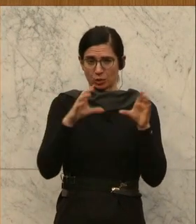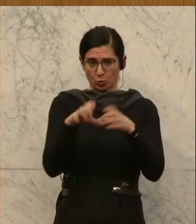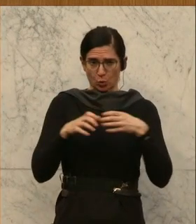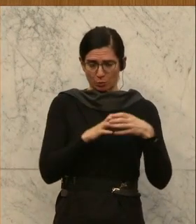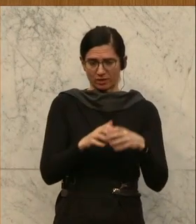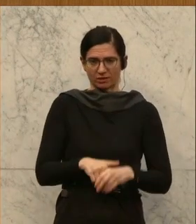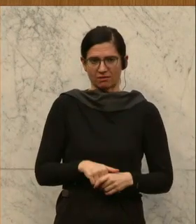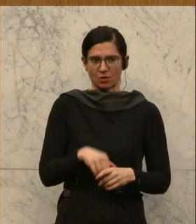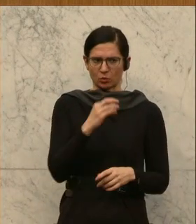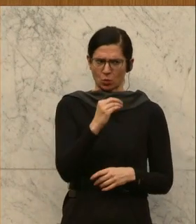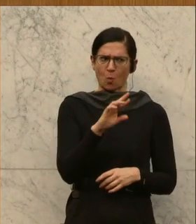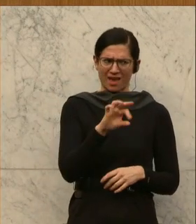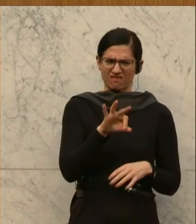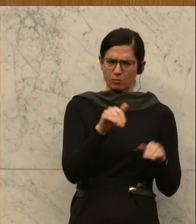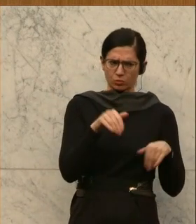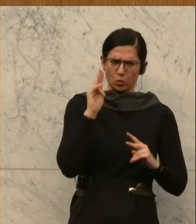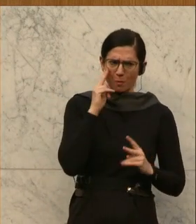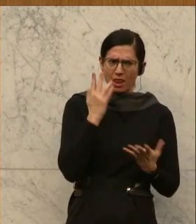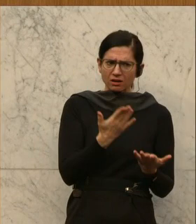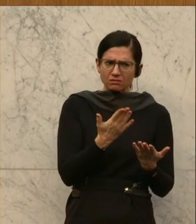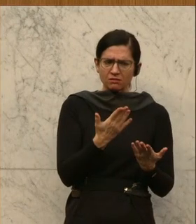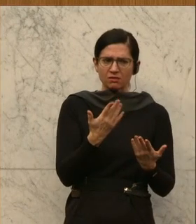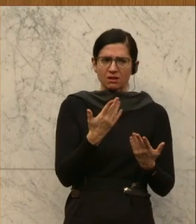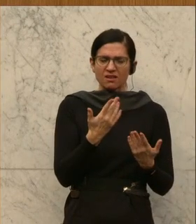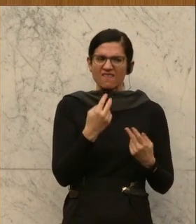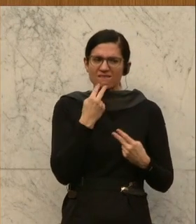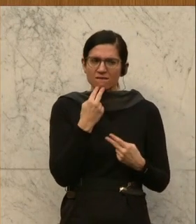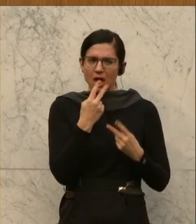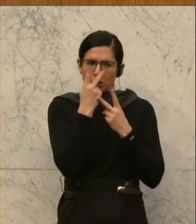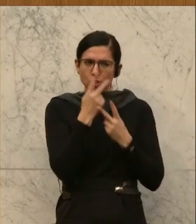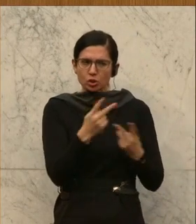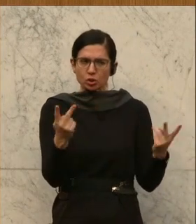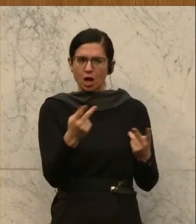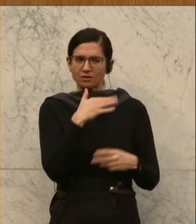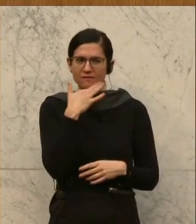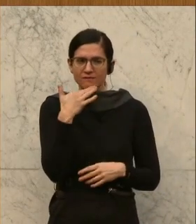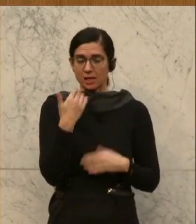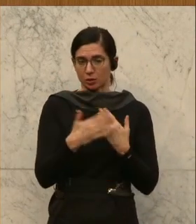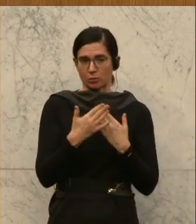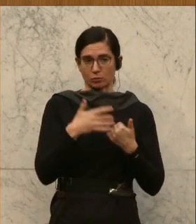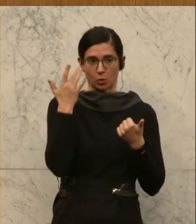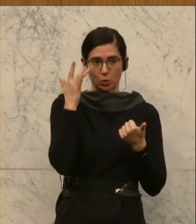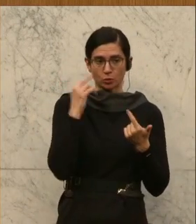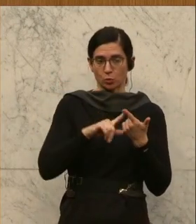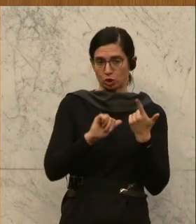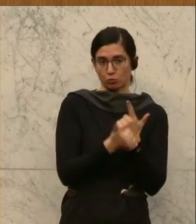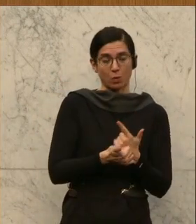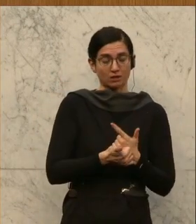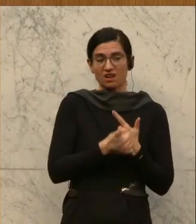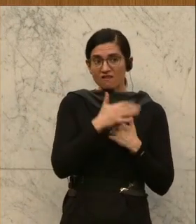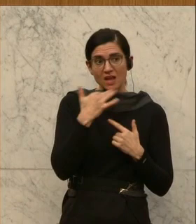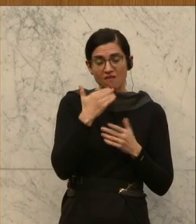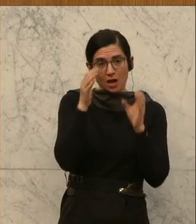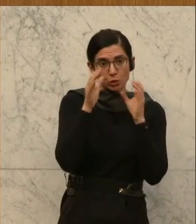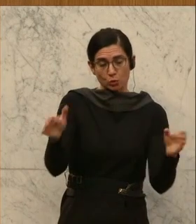Sendungen und Produktionen, die mit Abstand meistgesehenen sind. Das sind Sendungen zum Thema Kultur und Sport. Und